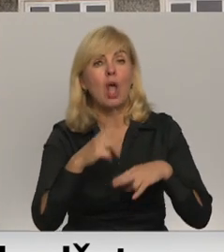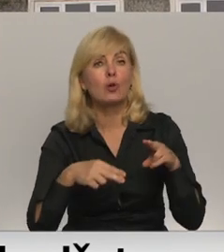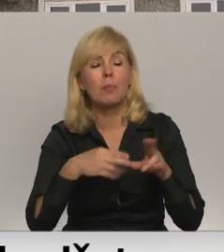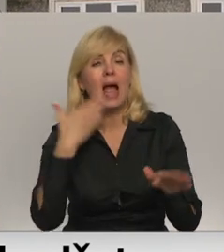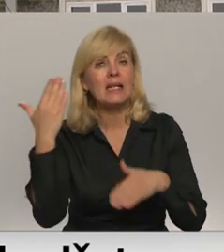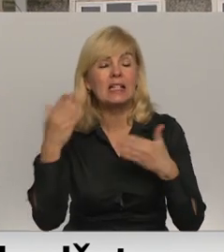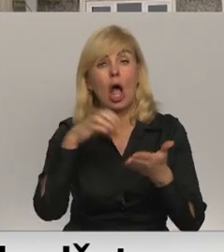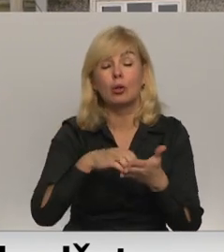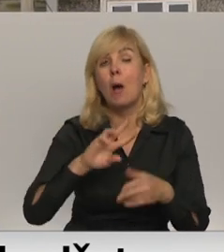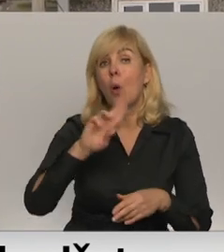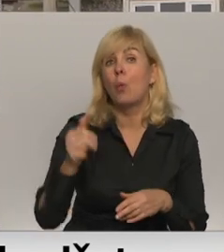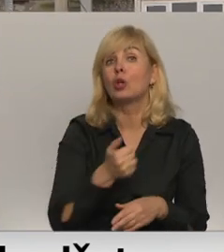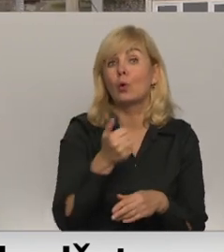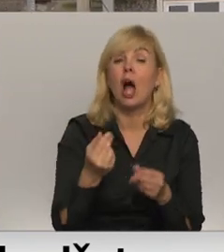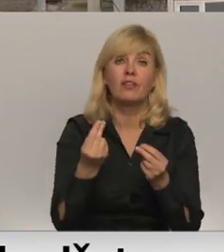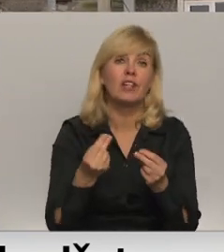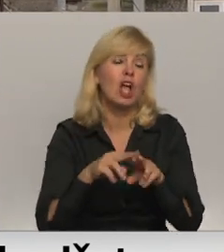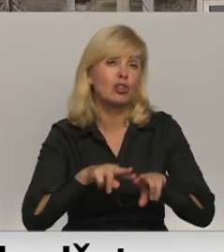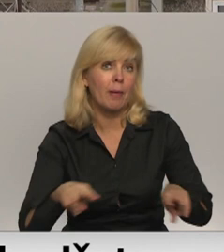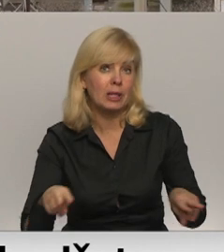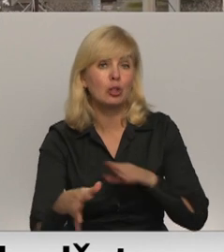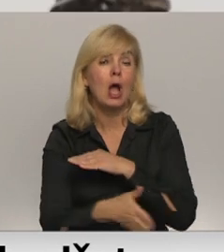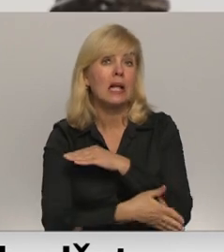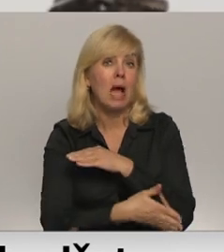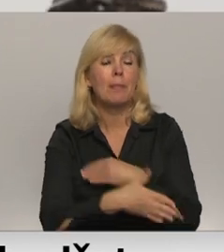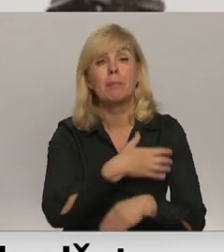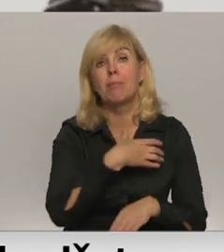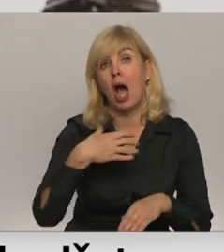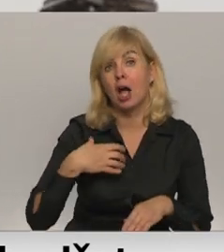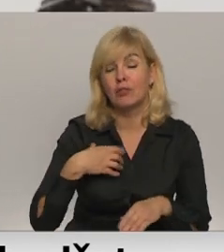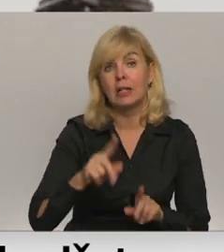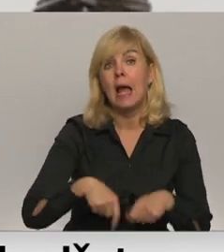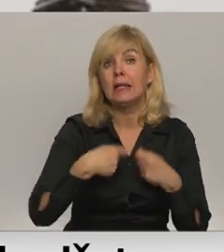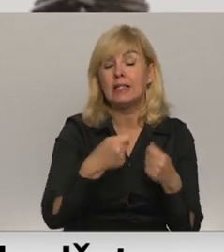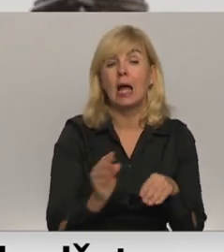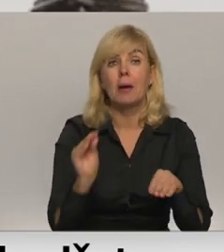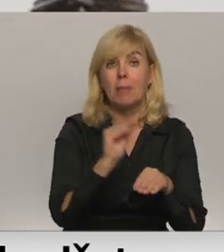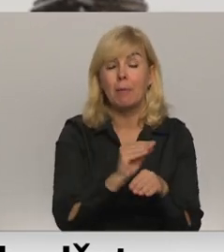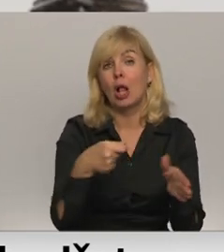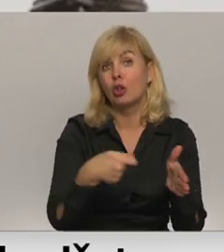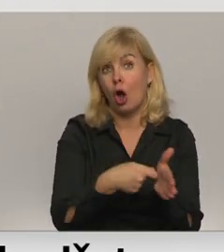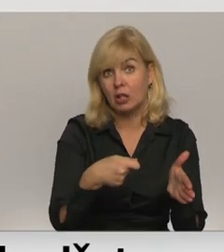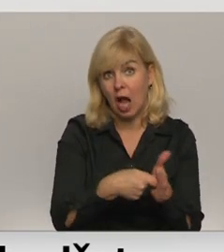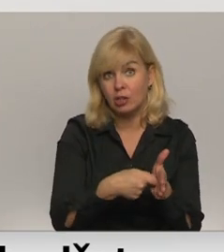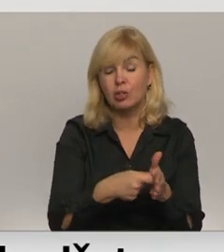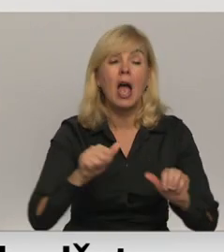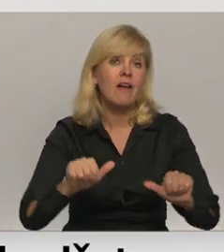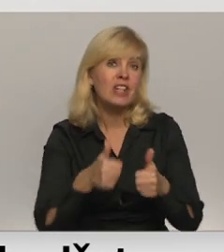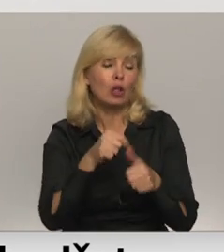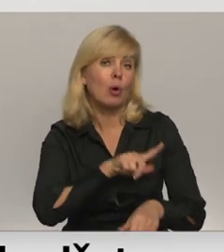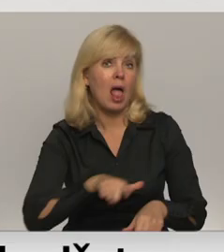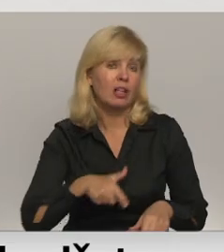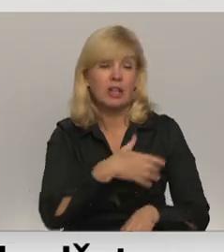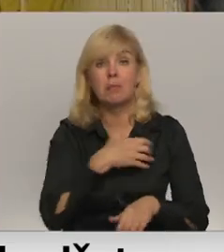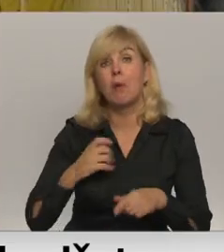Jau otro gadu Finanšu ministrija nebacīgākajām pašvaldībām izsniegs papildu dotācijas. Vienlaikus Latvijas